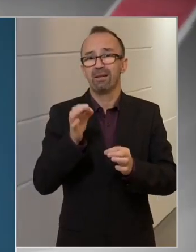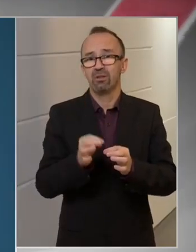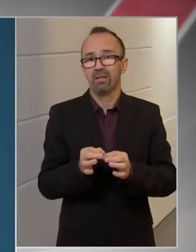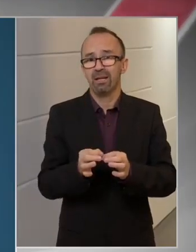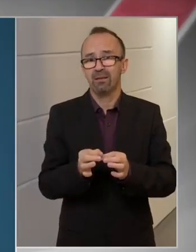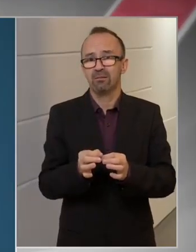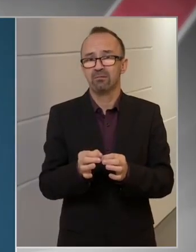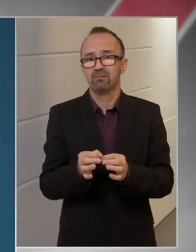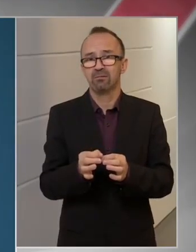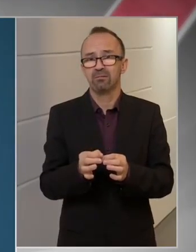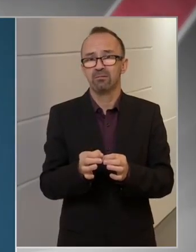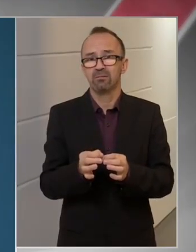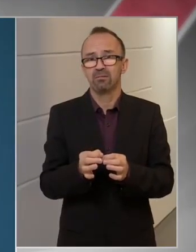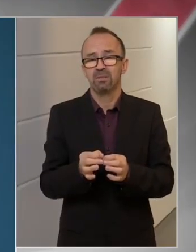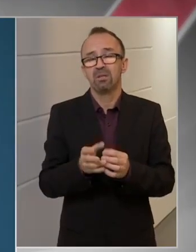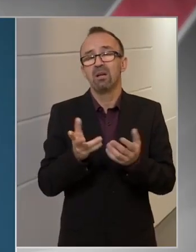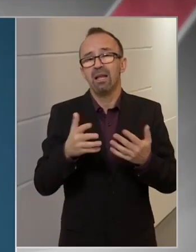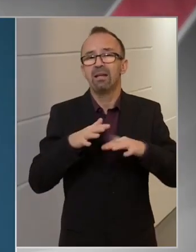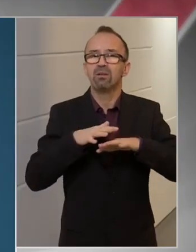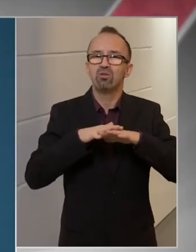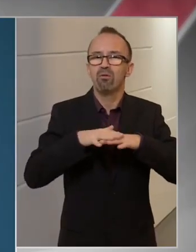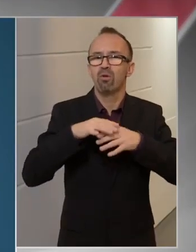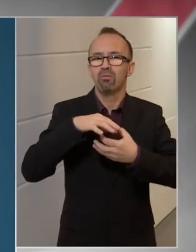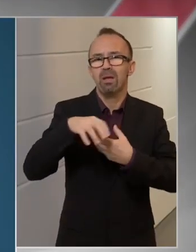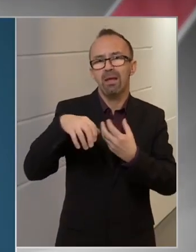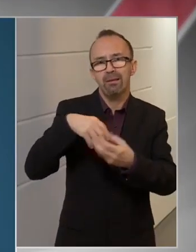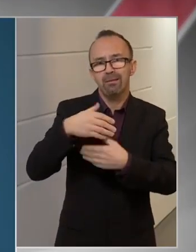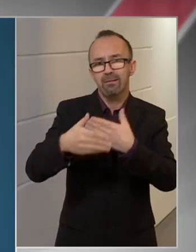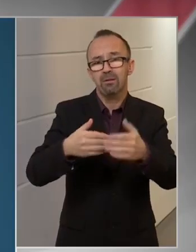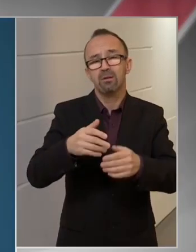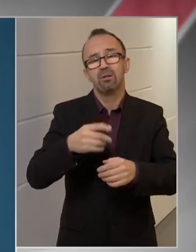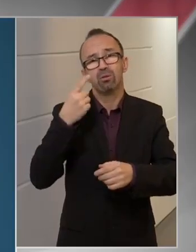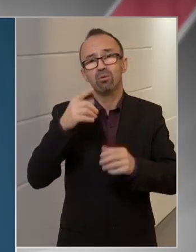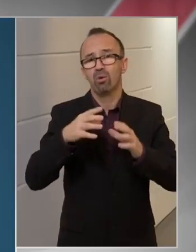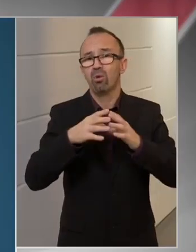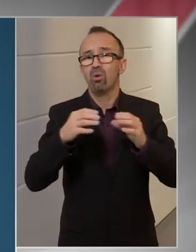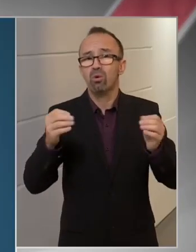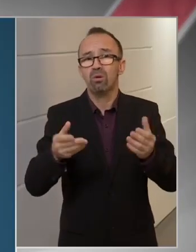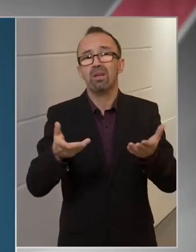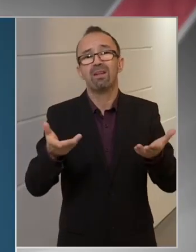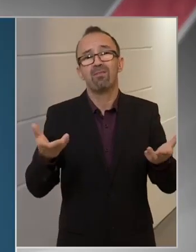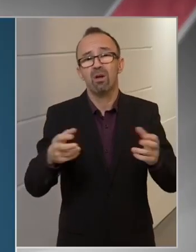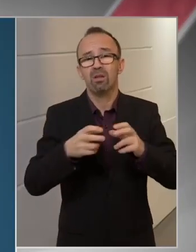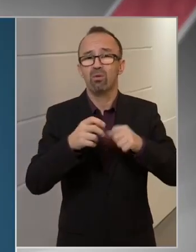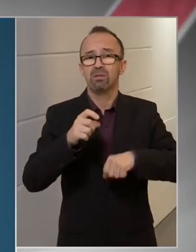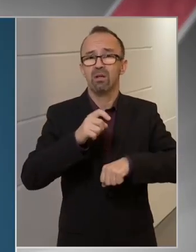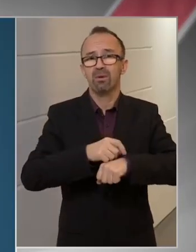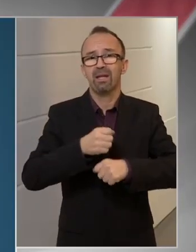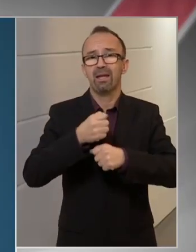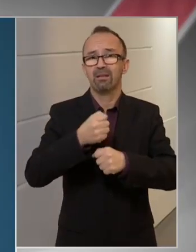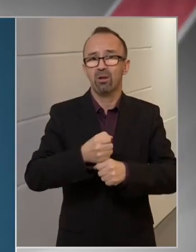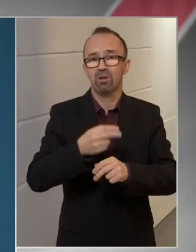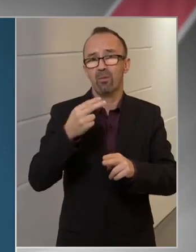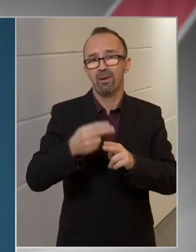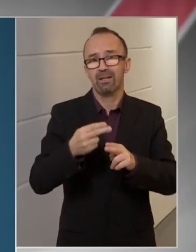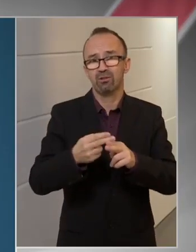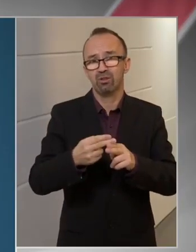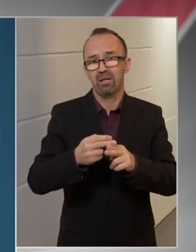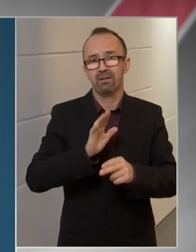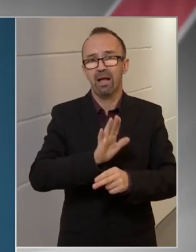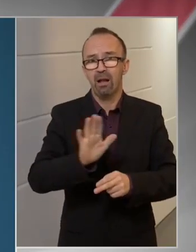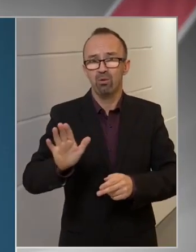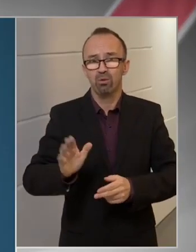esetleg szövődménnyel tudnak csak gyógyulni, vagy hosszabb ideig tart a betegség